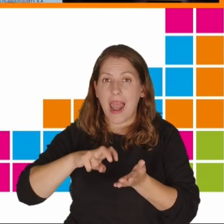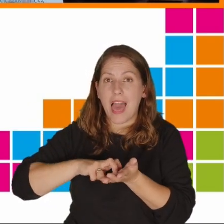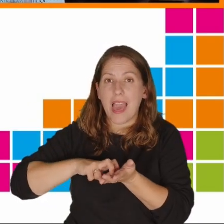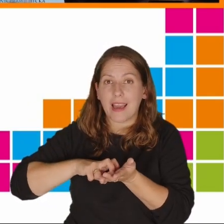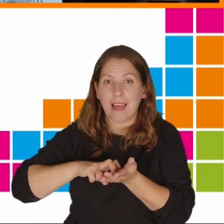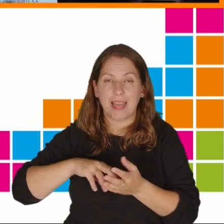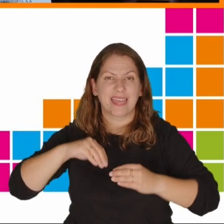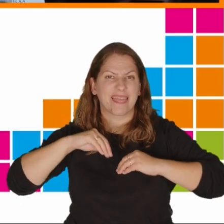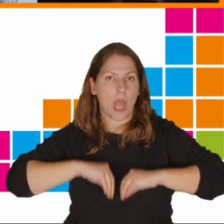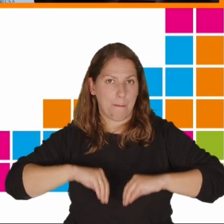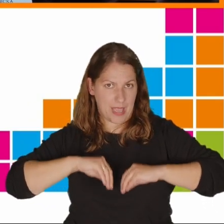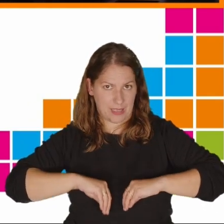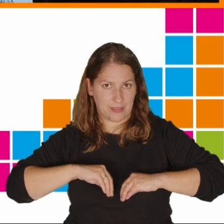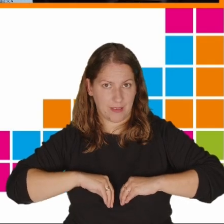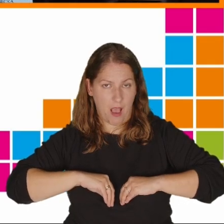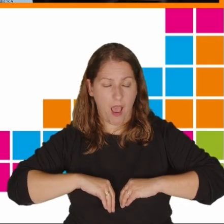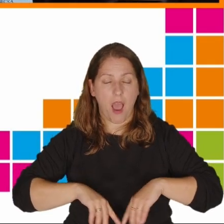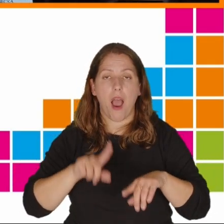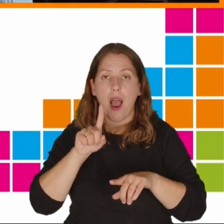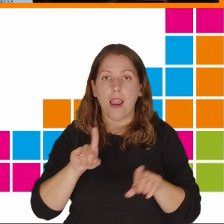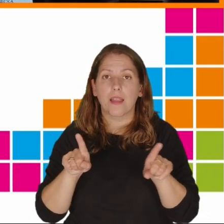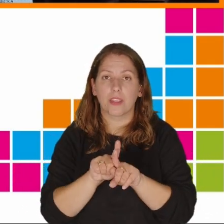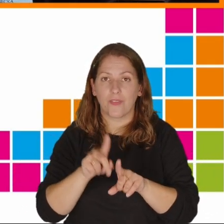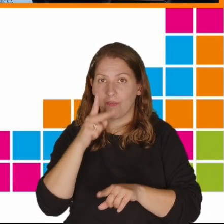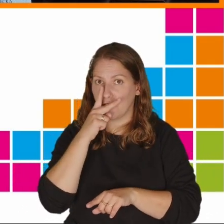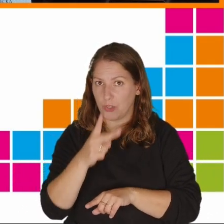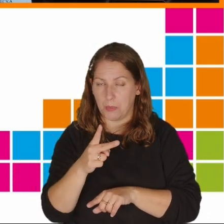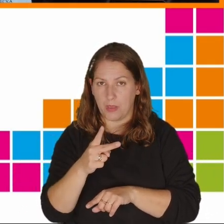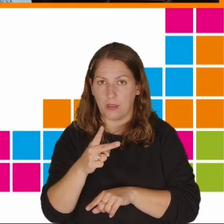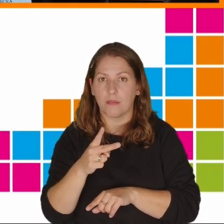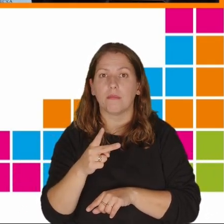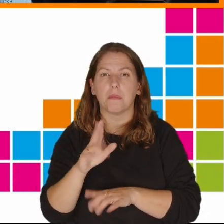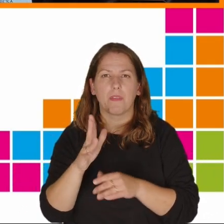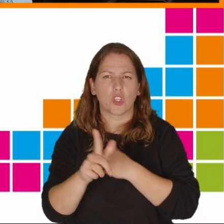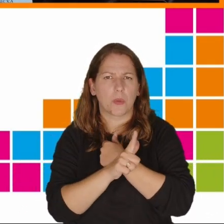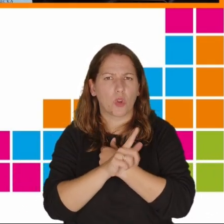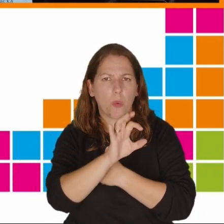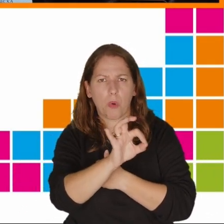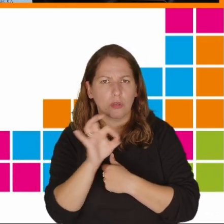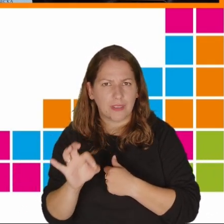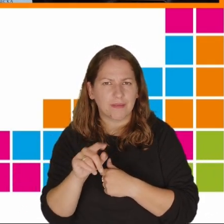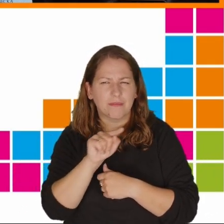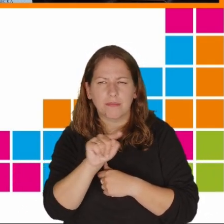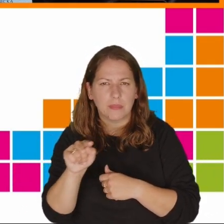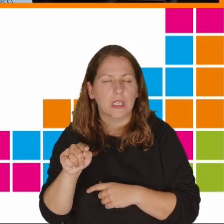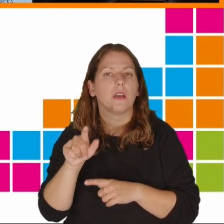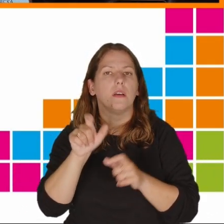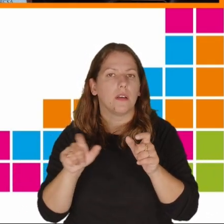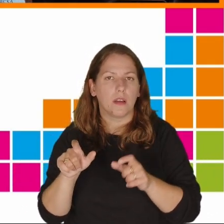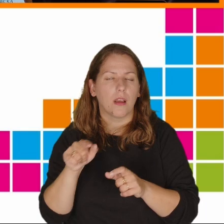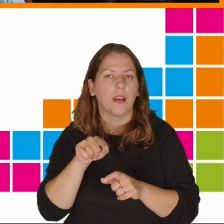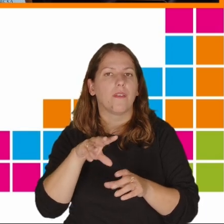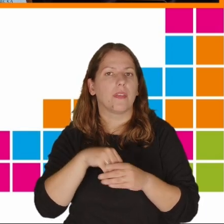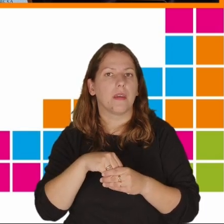i depresję, ale też widzimy, że prawie 70% tych przypadków tak naprawdę mogłyby nie